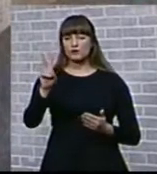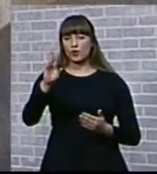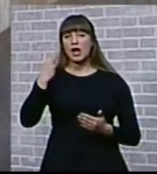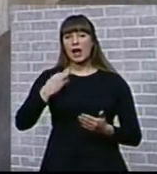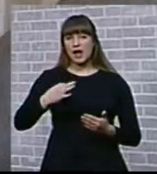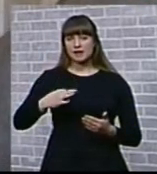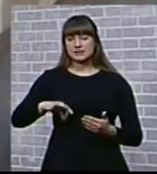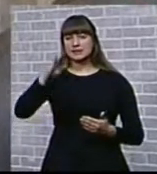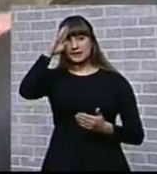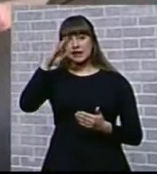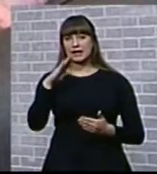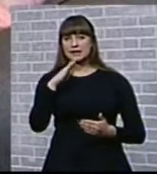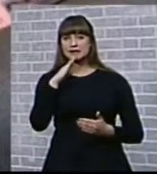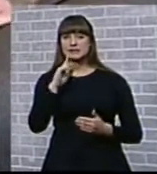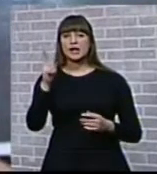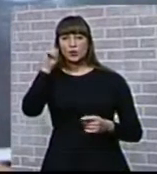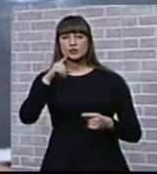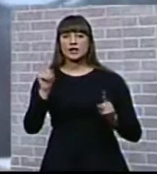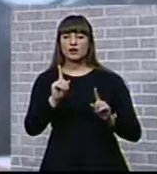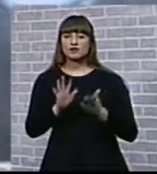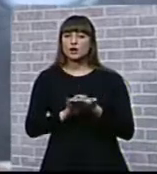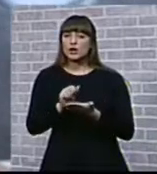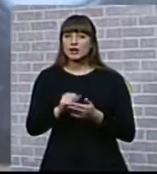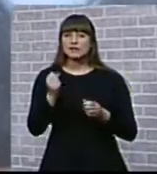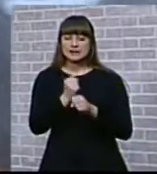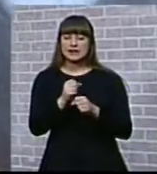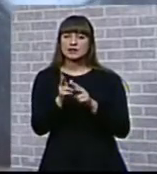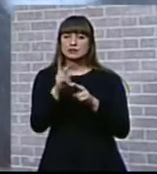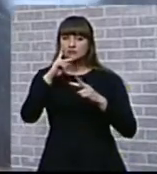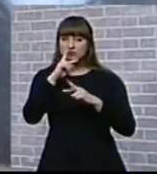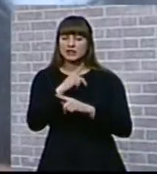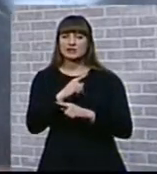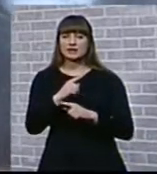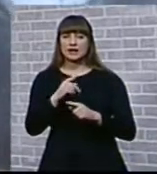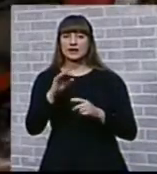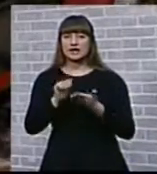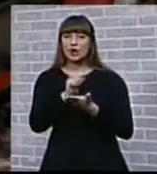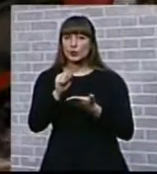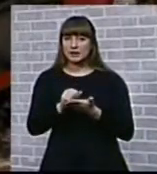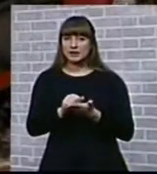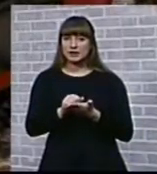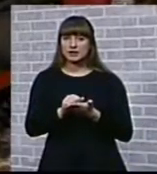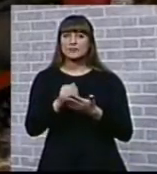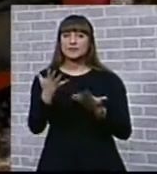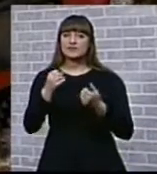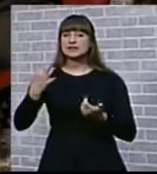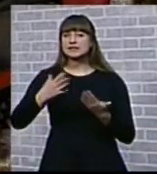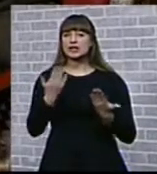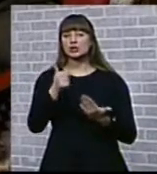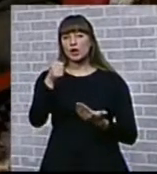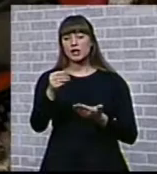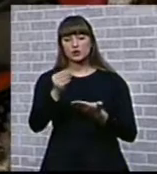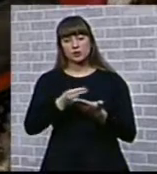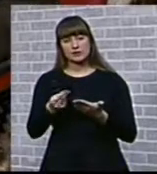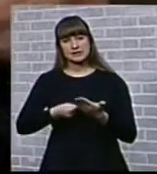Зирченко. Узнав, что готовится облава, отец решил сделать им поддельные документы. Помощники взял сына, который хорошо рисовал. Сам